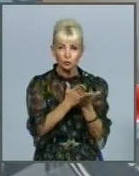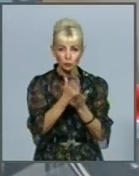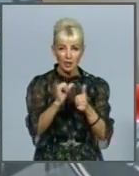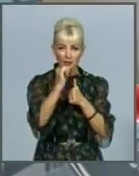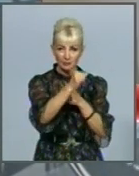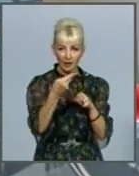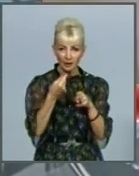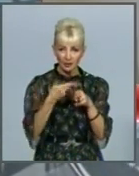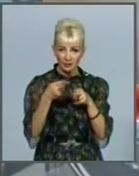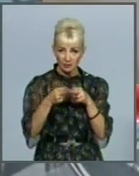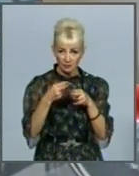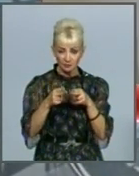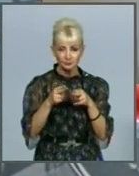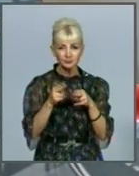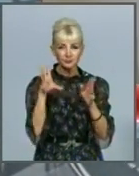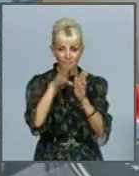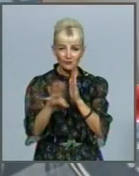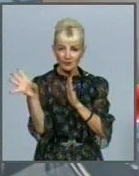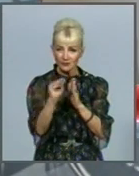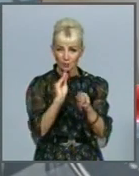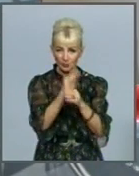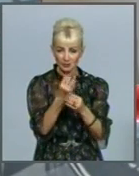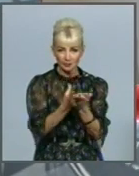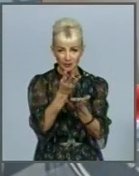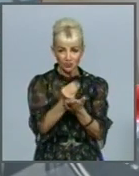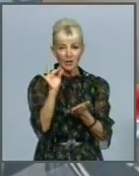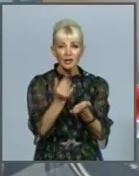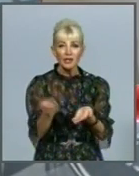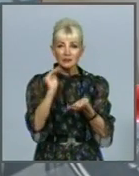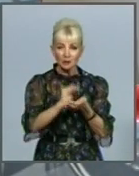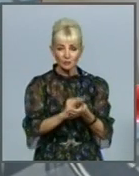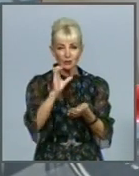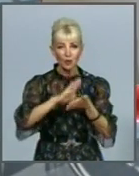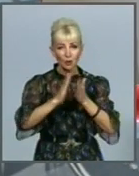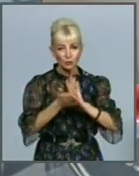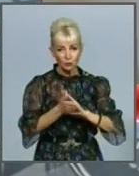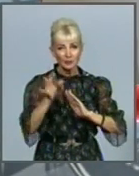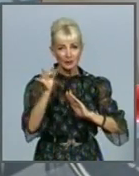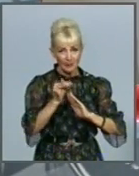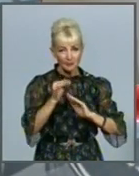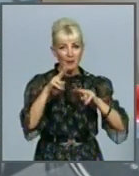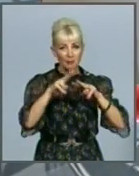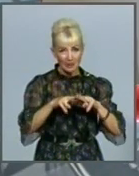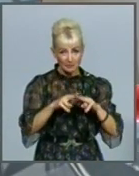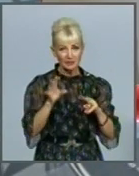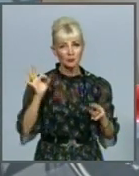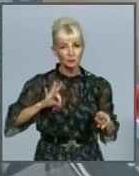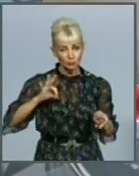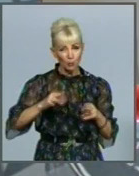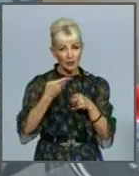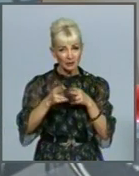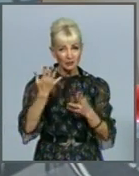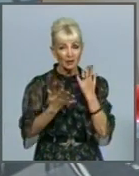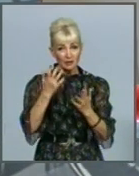кредиту, включаючи всі додаткові платежі. А також ознайомитися з умовами та паспортом споживчого кредиту. Якщо